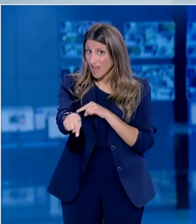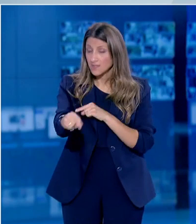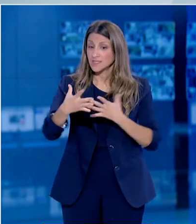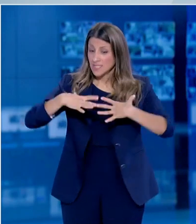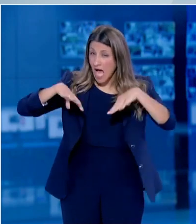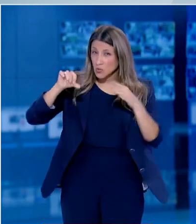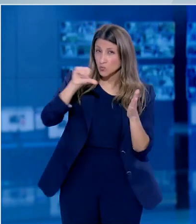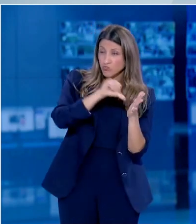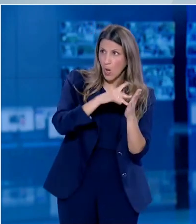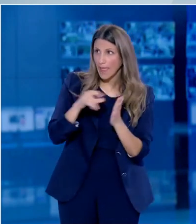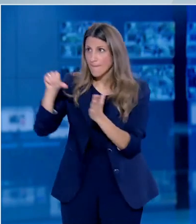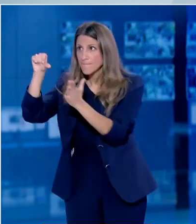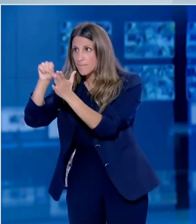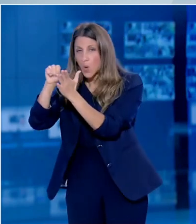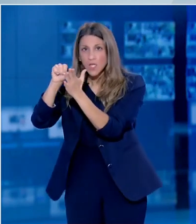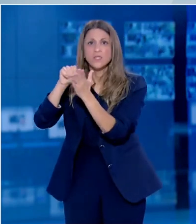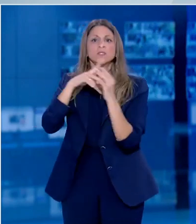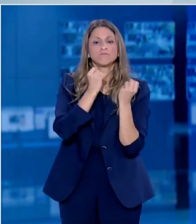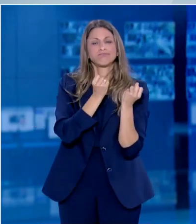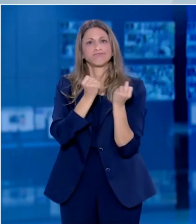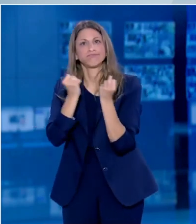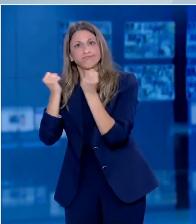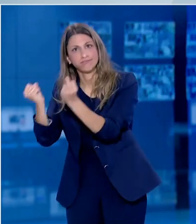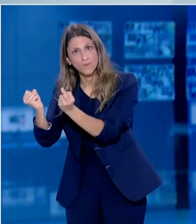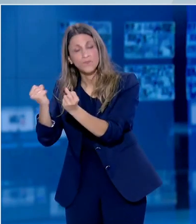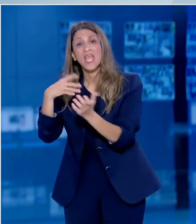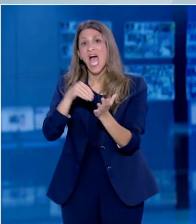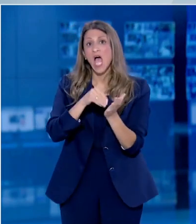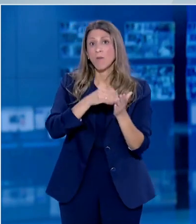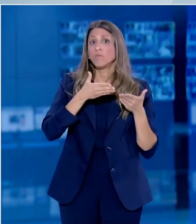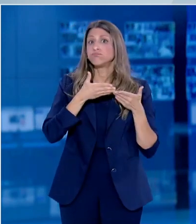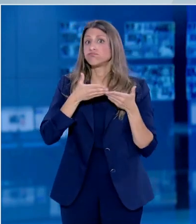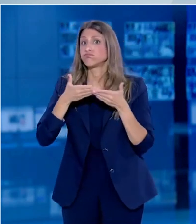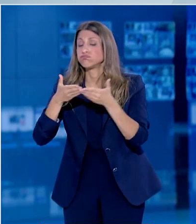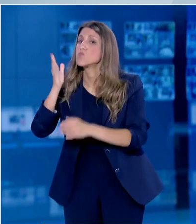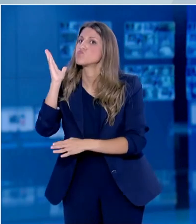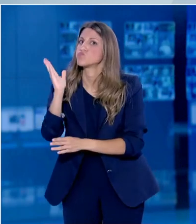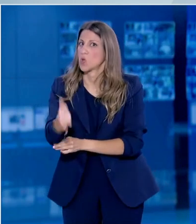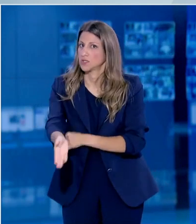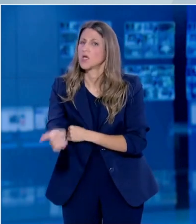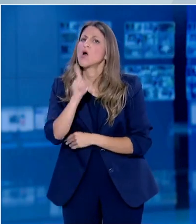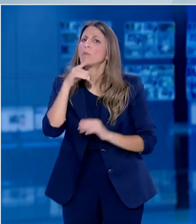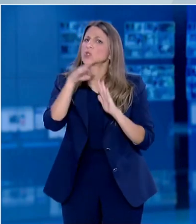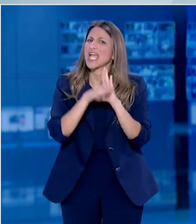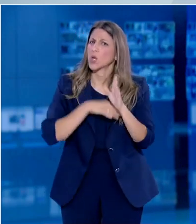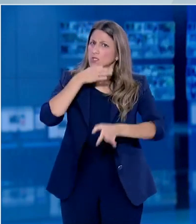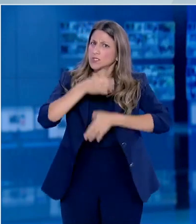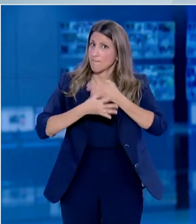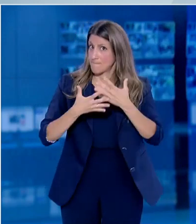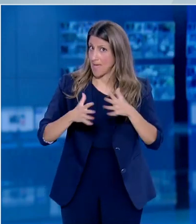και προς τα νησιά με τήρηση των κανόνων και τις ακτοπλογικές μεταφορές όπως τους έχουμε αναλύσει.